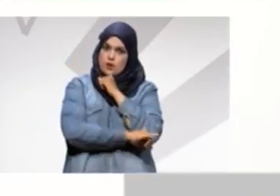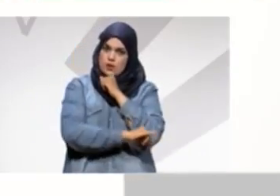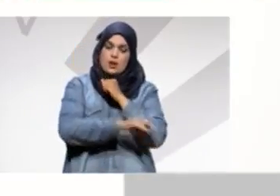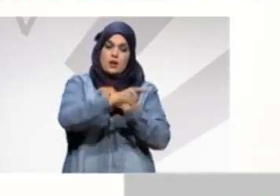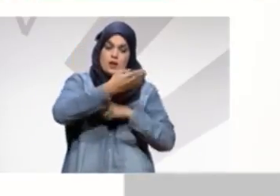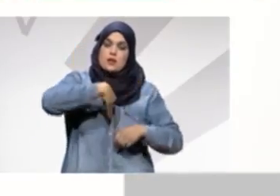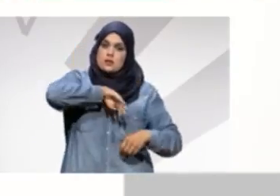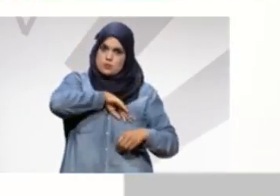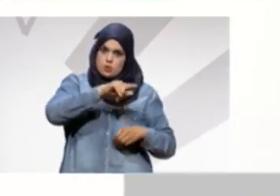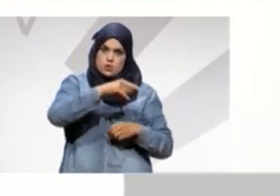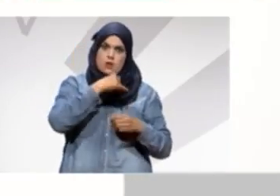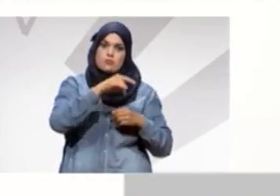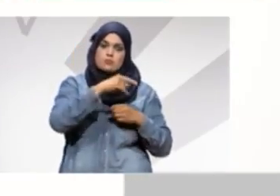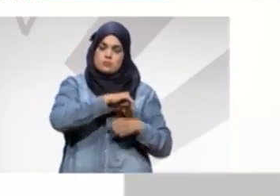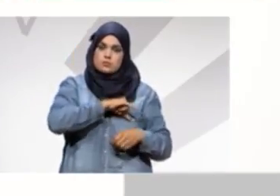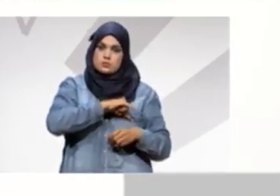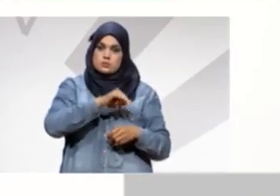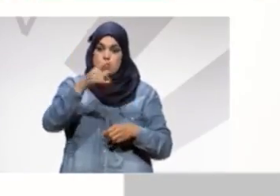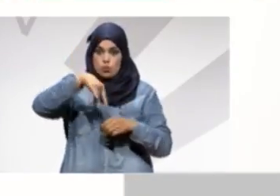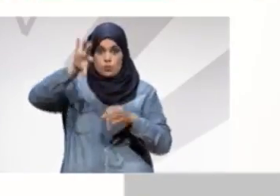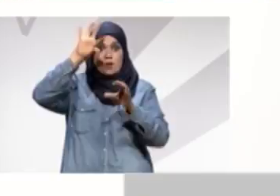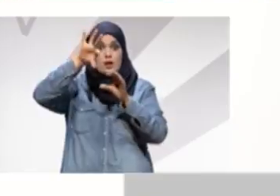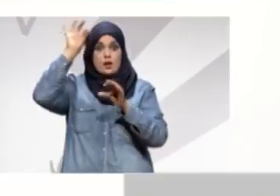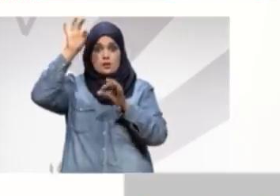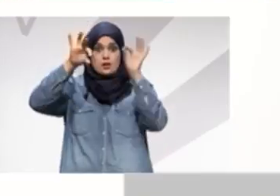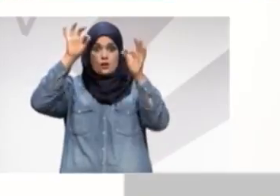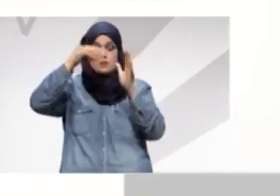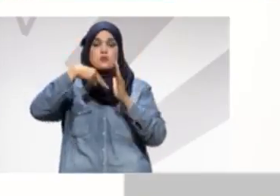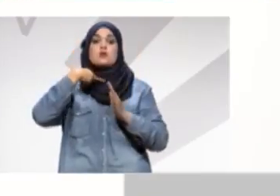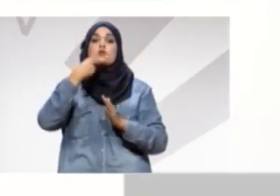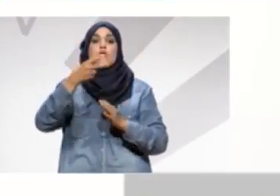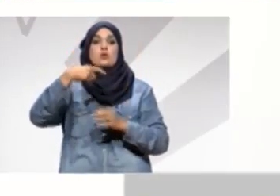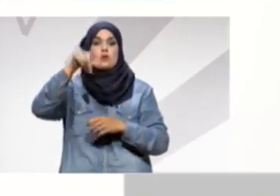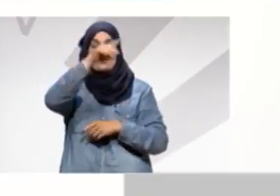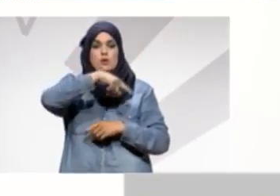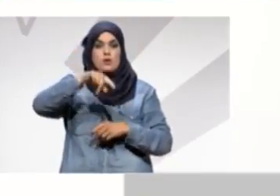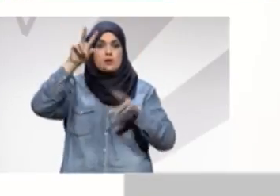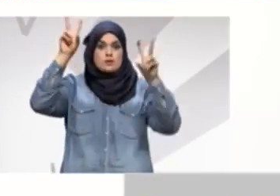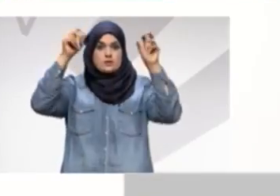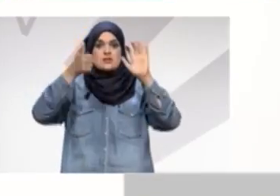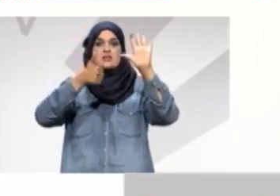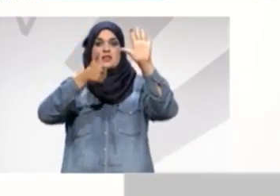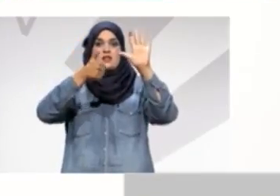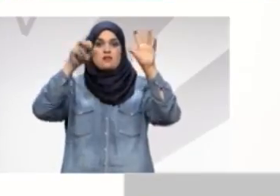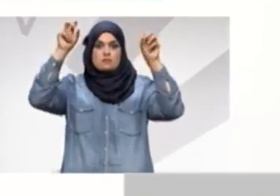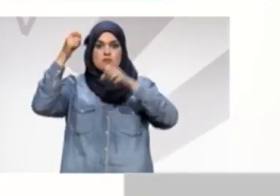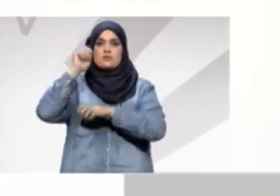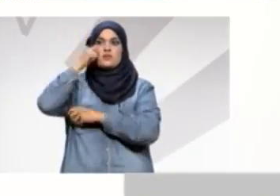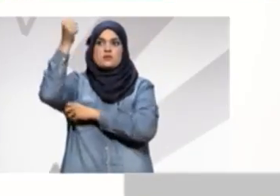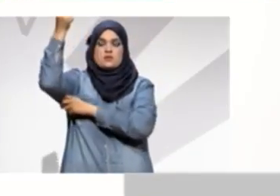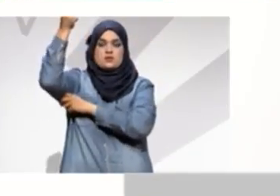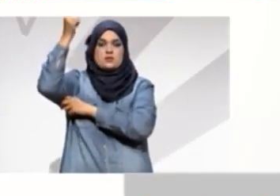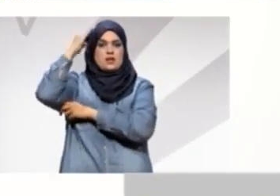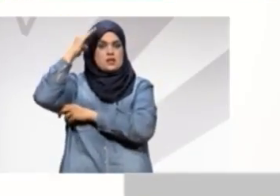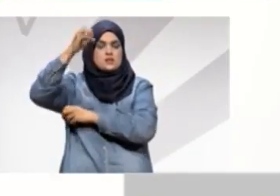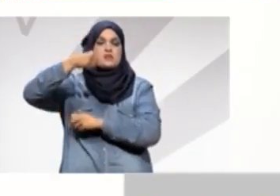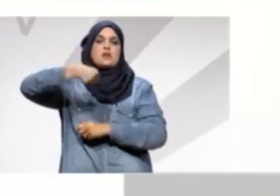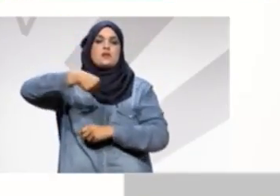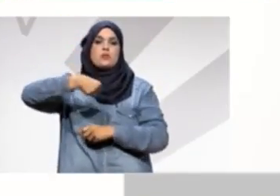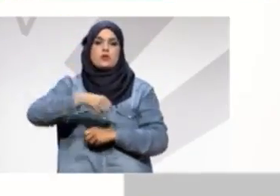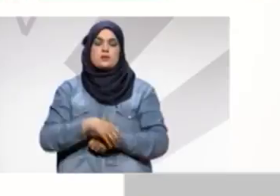بالنائب ومثل ما تختاروا صوتكم أمانة رقم 6 والسلام عليكم ورحمة الله